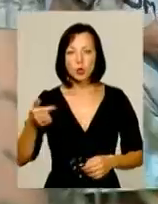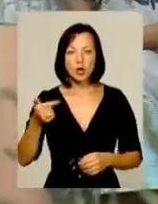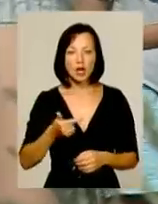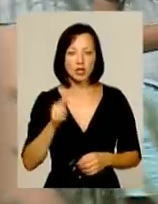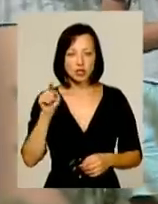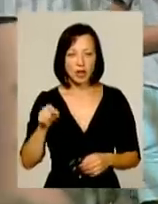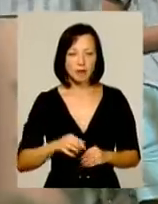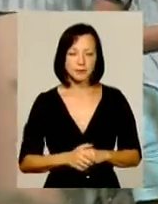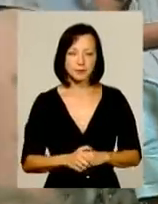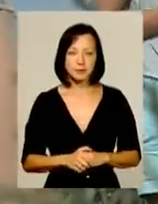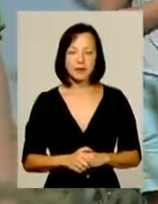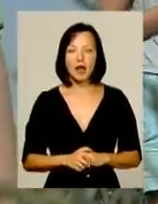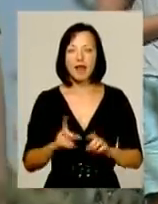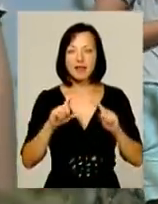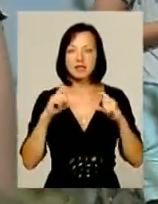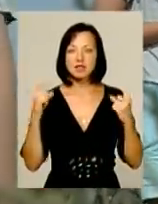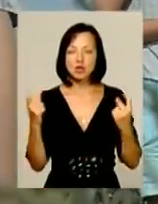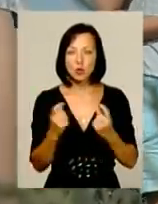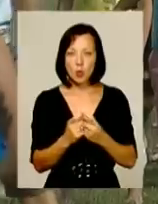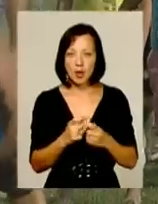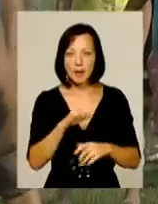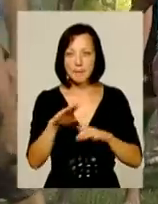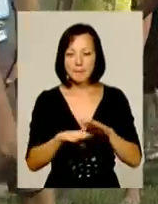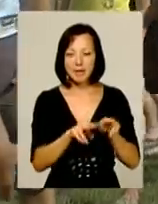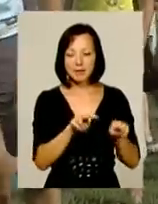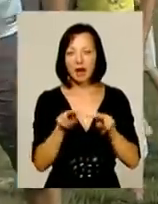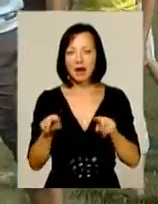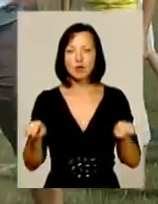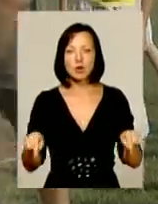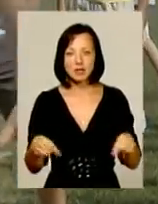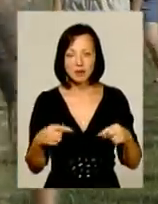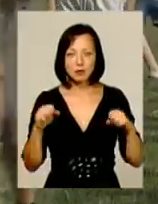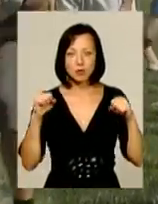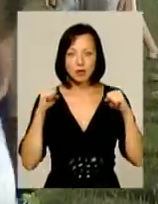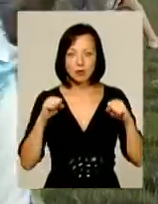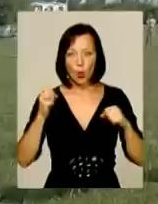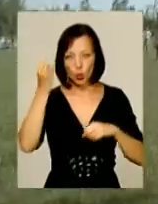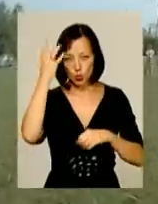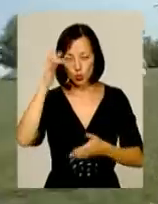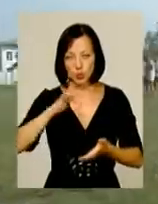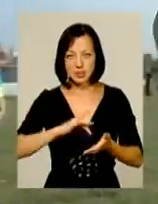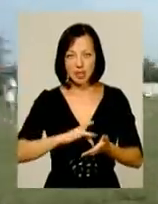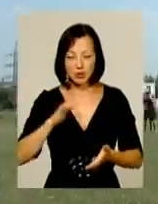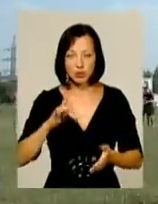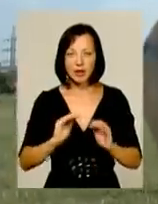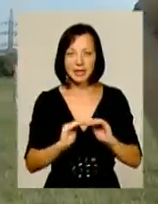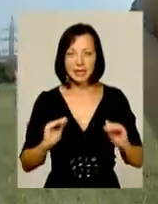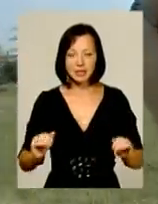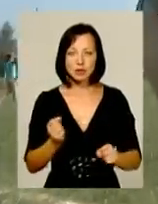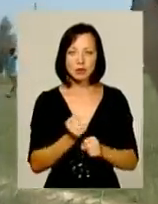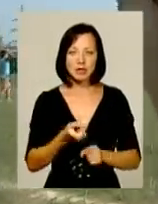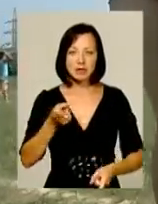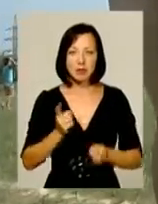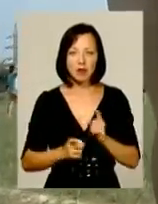мікрорайонів обласного центру. На стадіоні «Локомотив» під пильним наглядом організаторів із спортивно-культурного центру «Плоскирів» малеча влаштувала